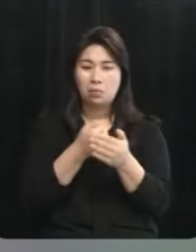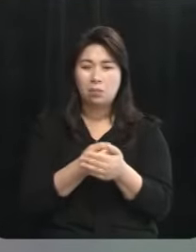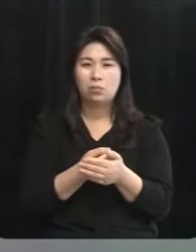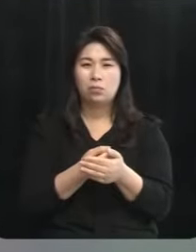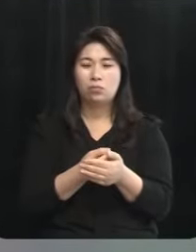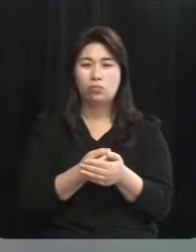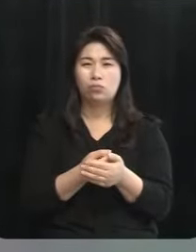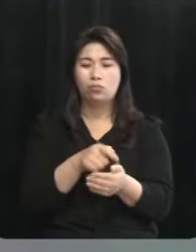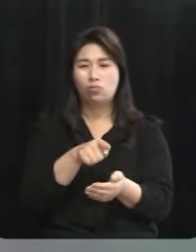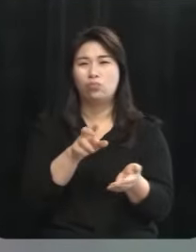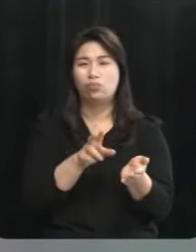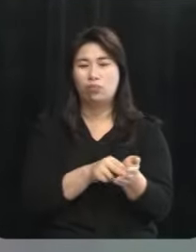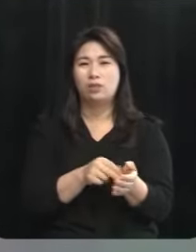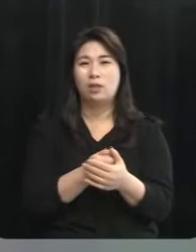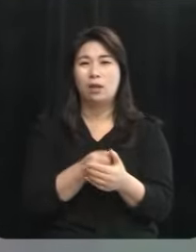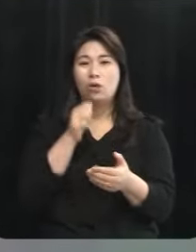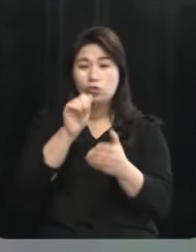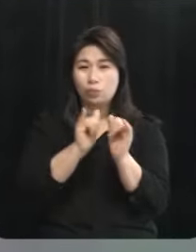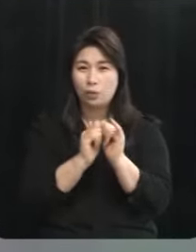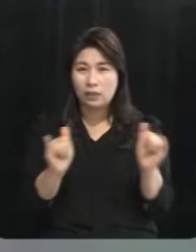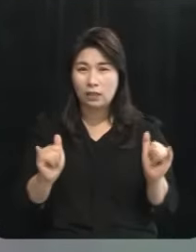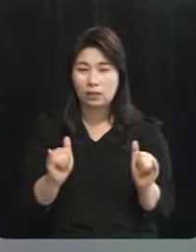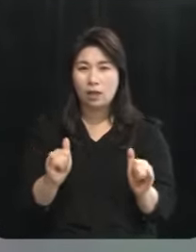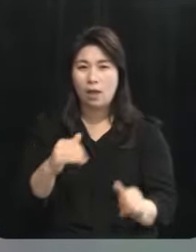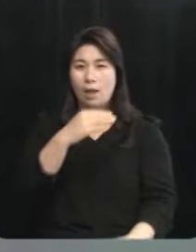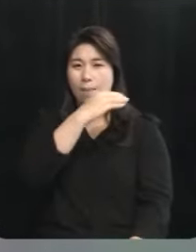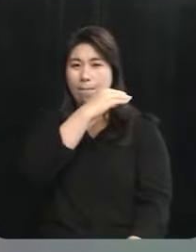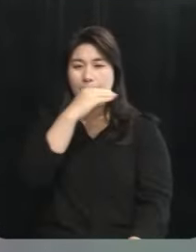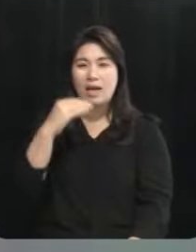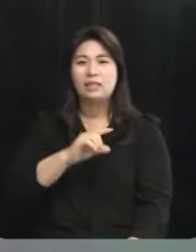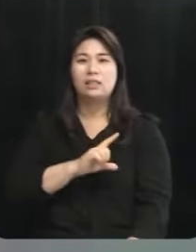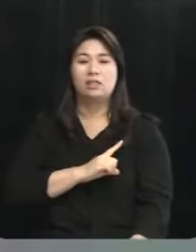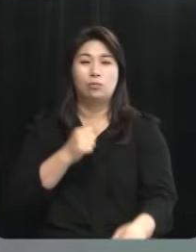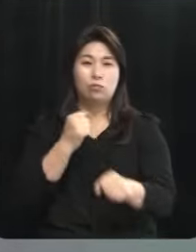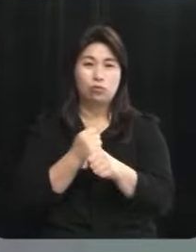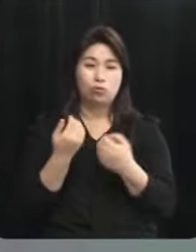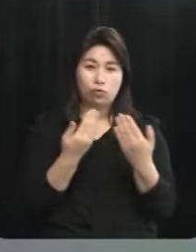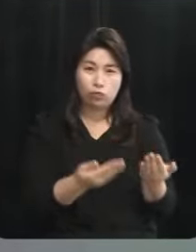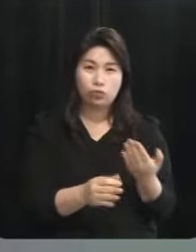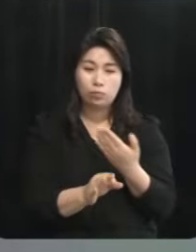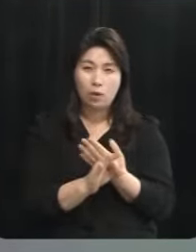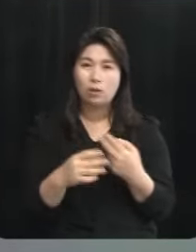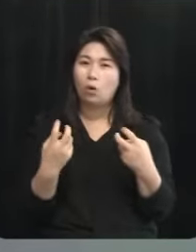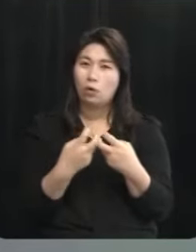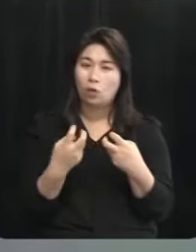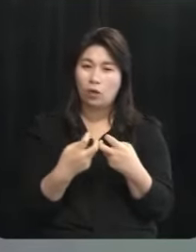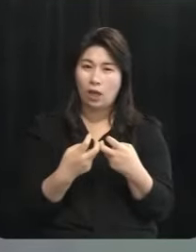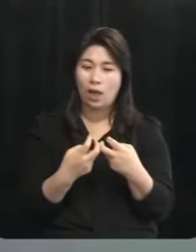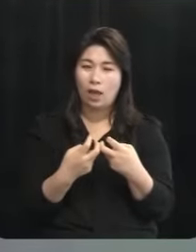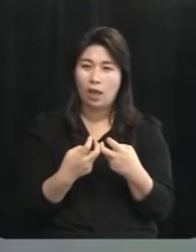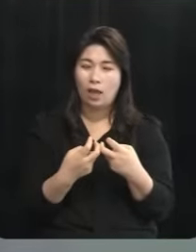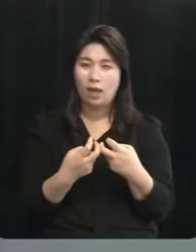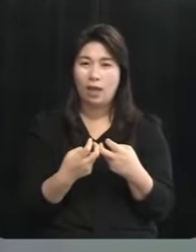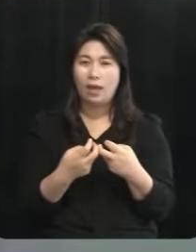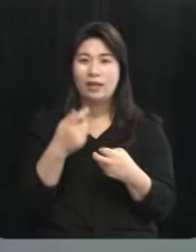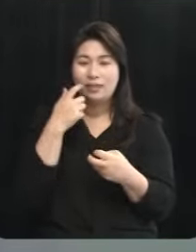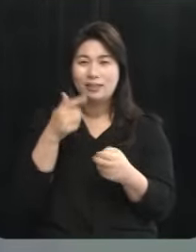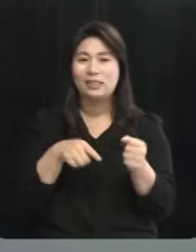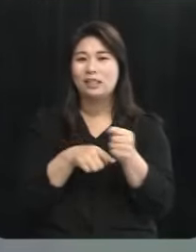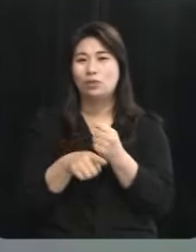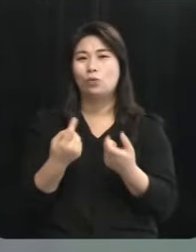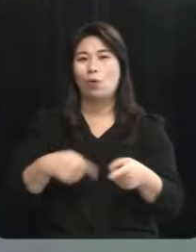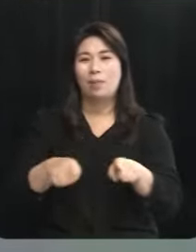후보들께서는 4.3의 올바른 이름을 짓는다면 어떻게 지으실 예정인지 이유도 함께